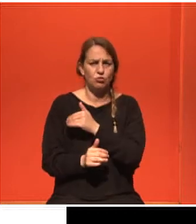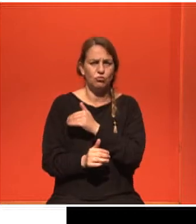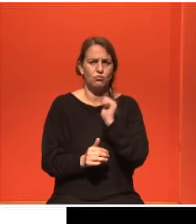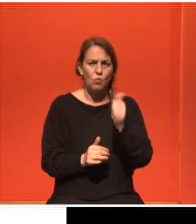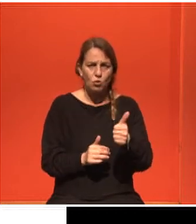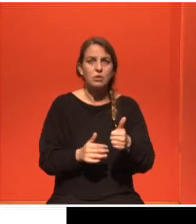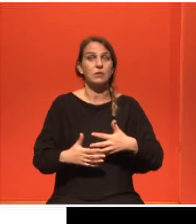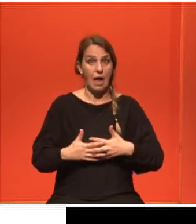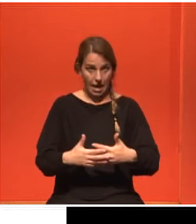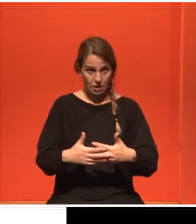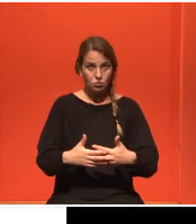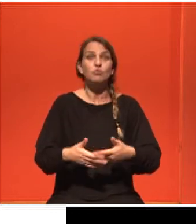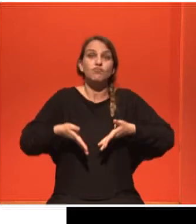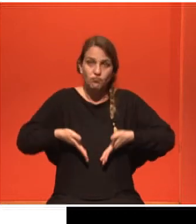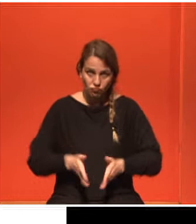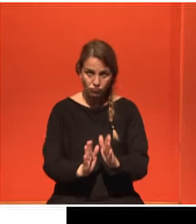γέννησε ένα υγιές παιδί.